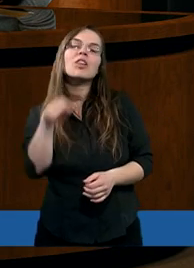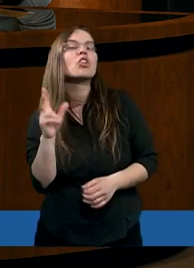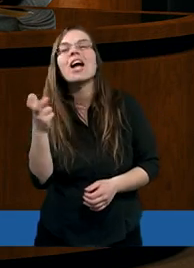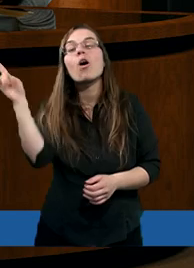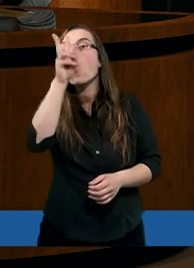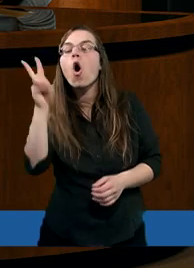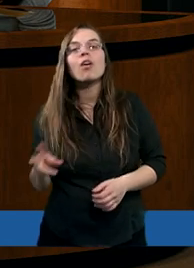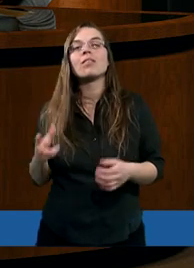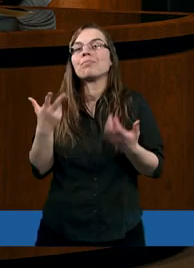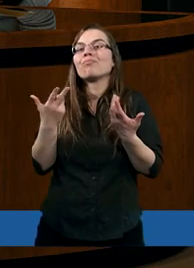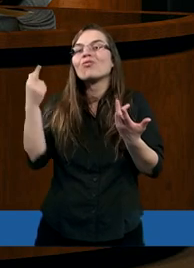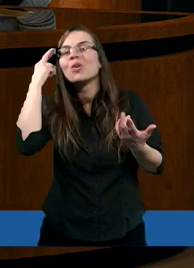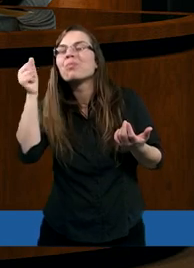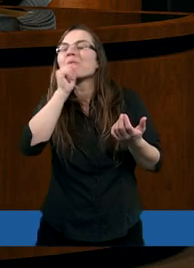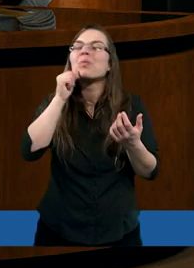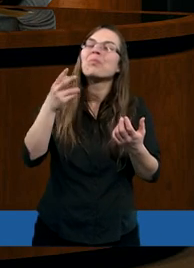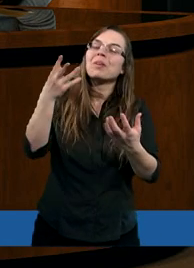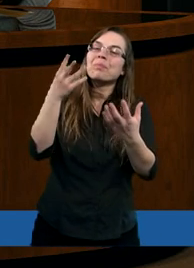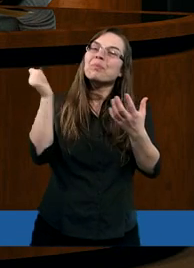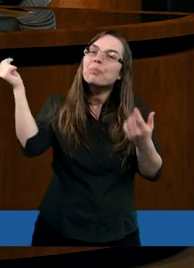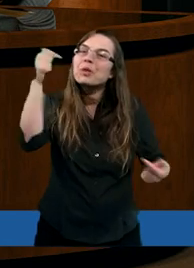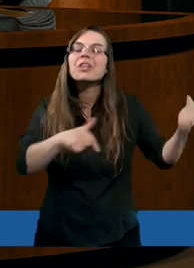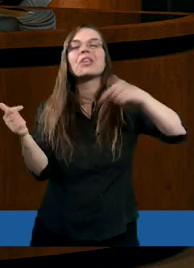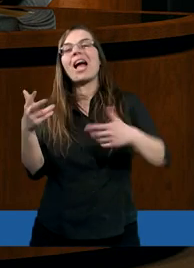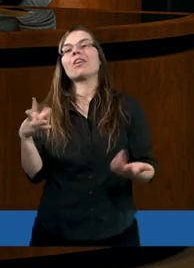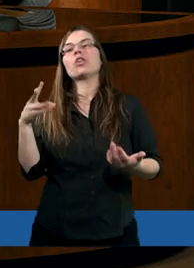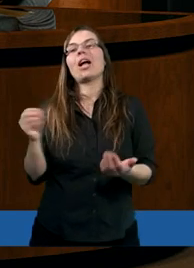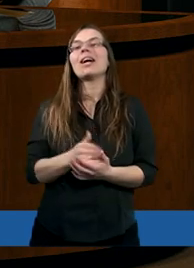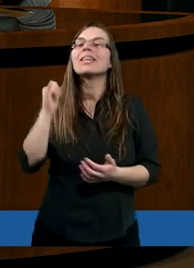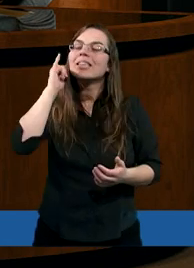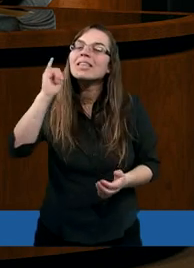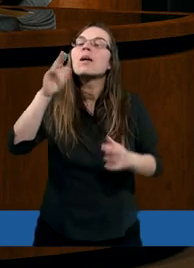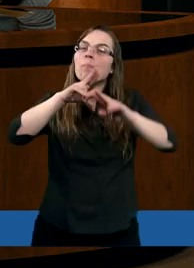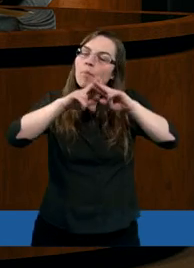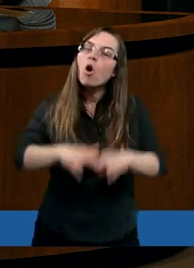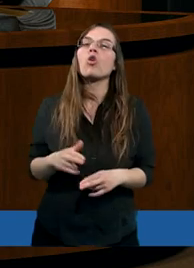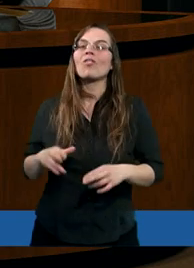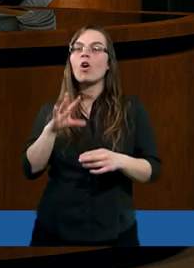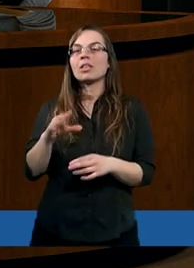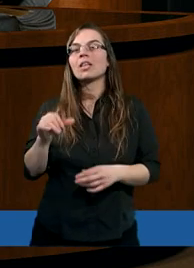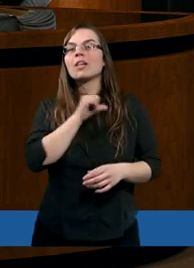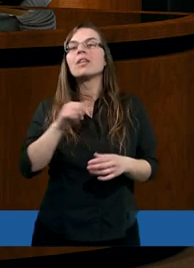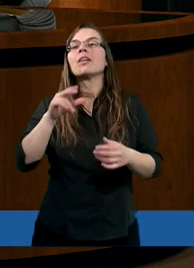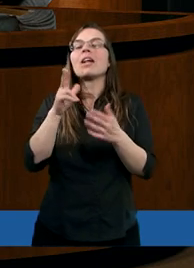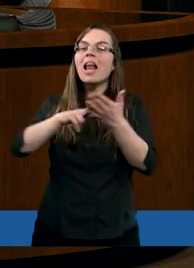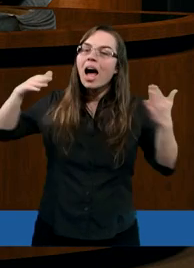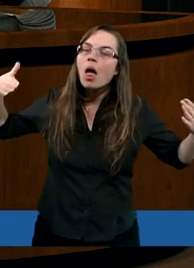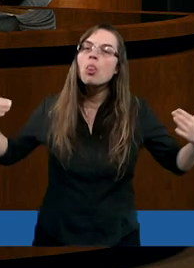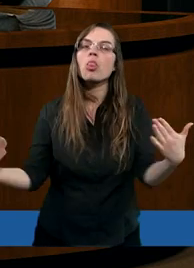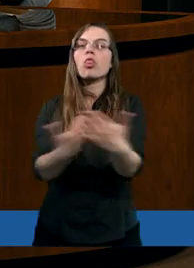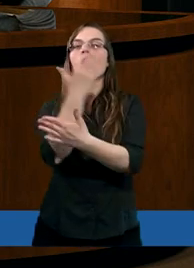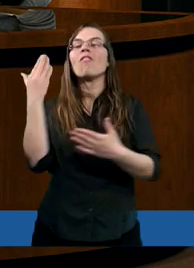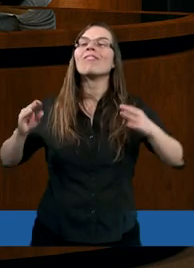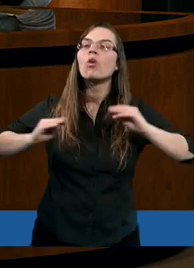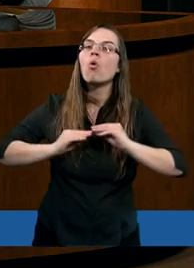kogokolwiek się rekrutujecie. Gdy przyjdziecie i pozwolicie, że ja was na nowo